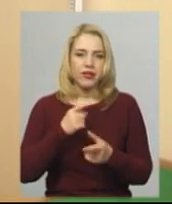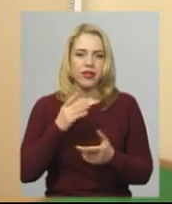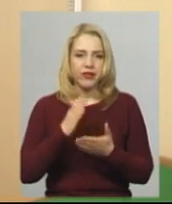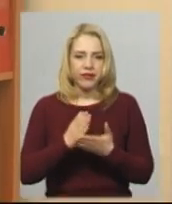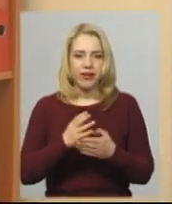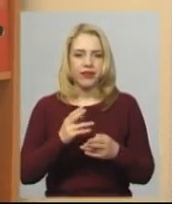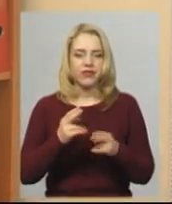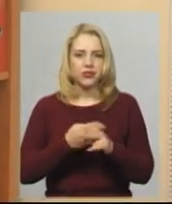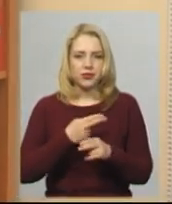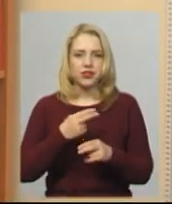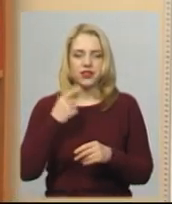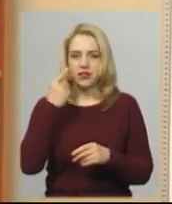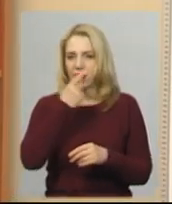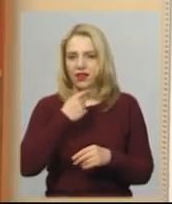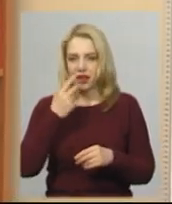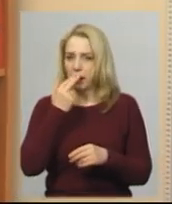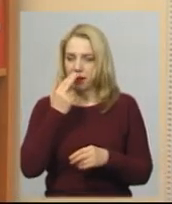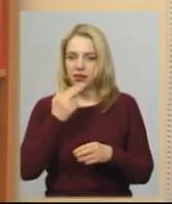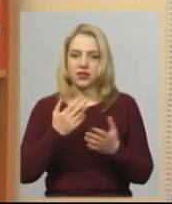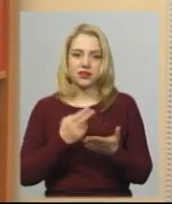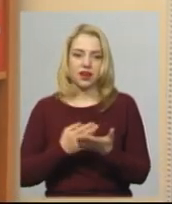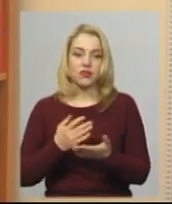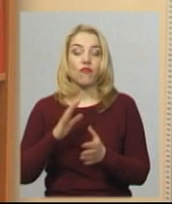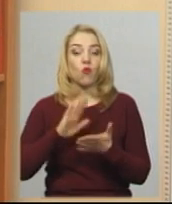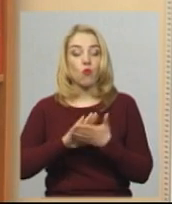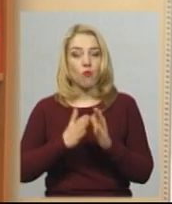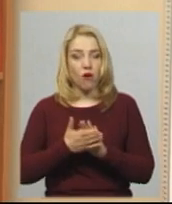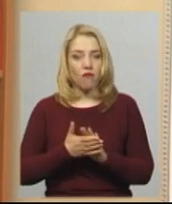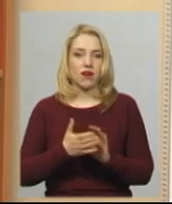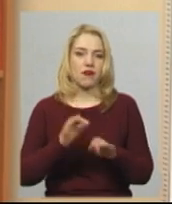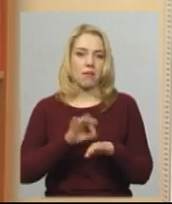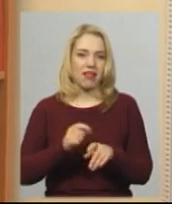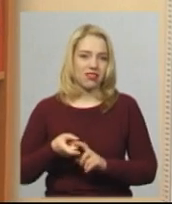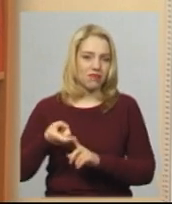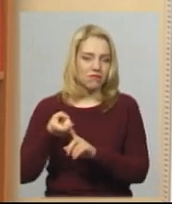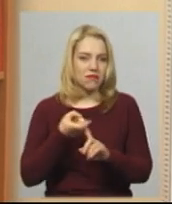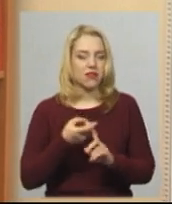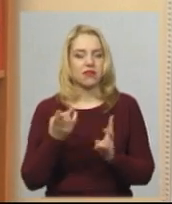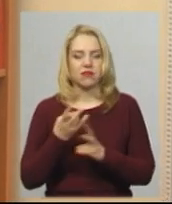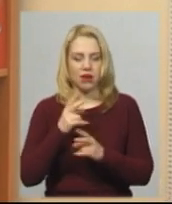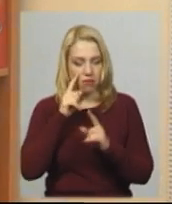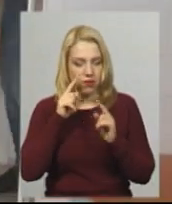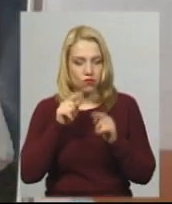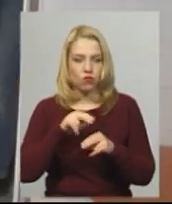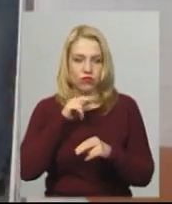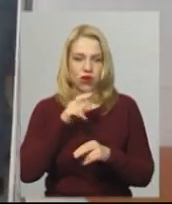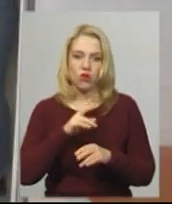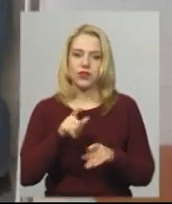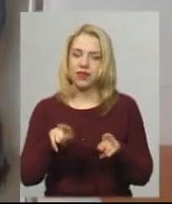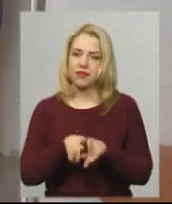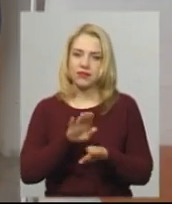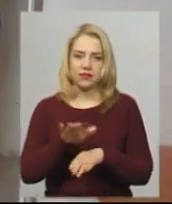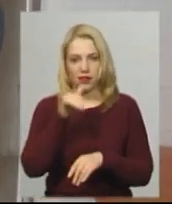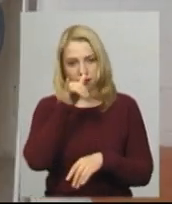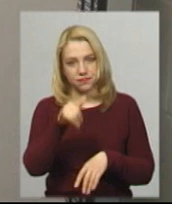катаральних явищ. В умовах пандемії ми на це повинні звернути особливу увагу і таких дітей не вакцинувати. Лікарка